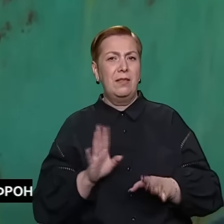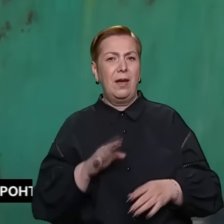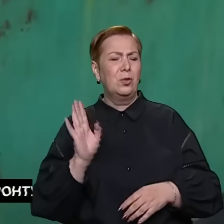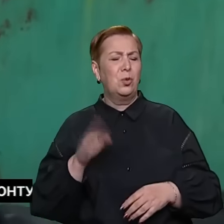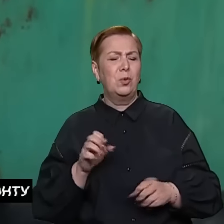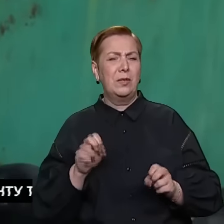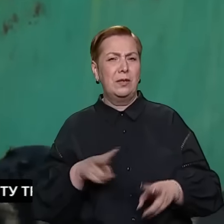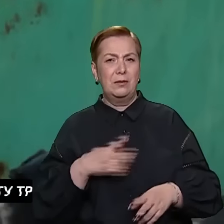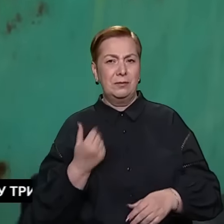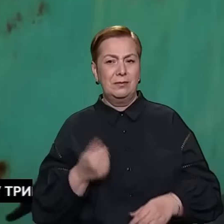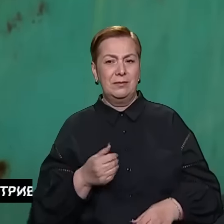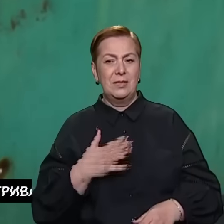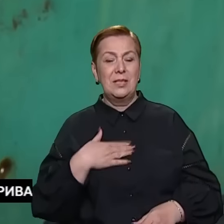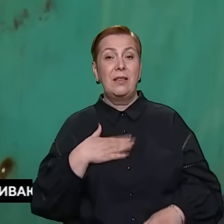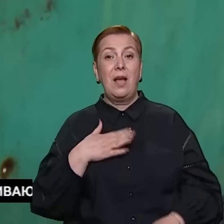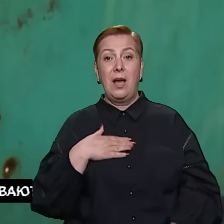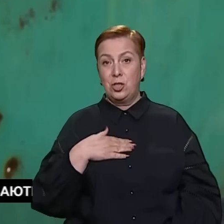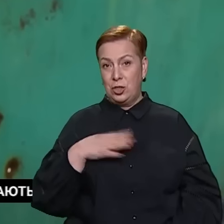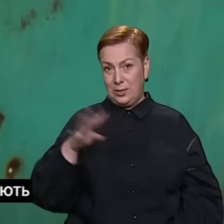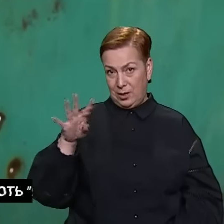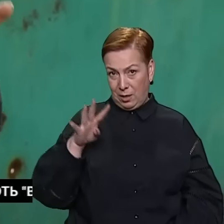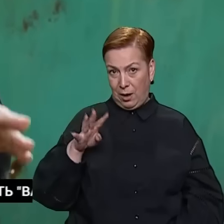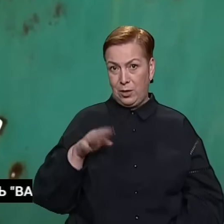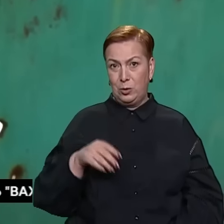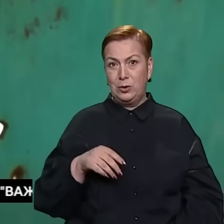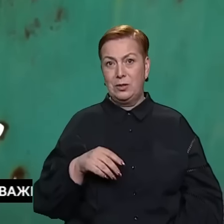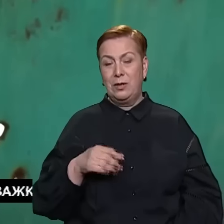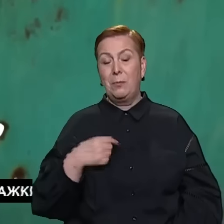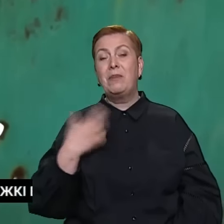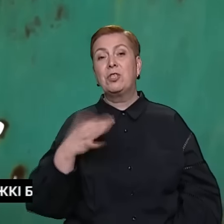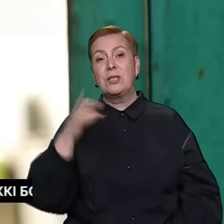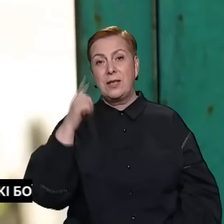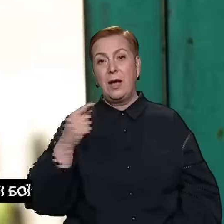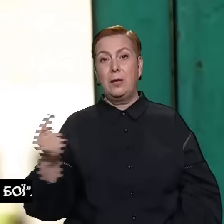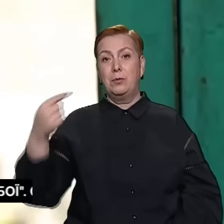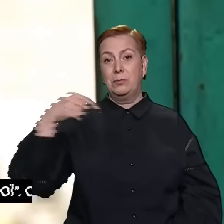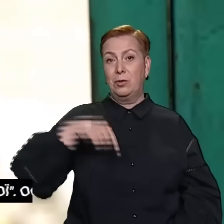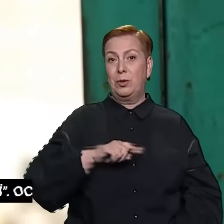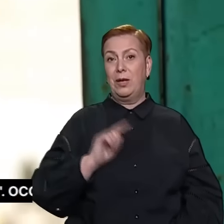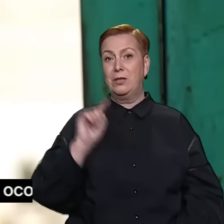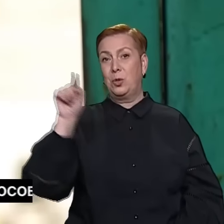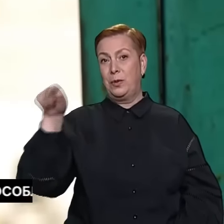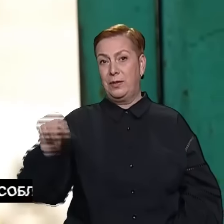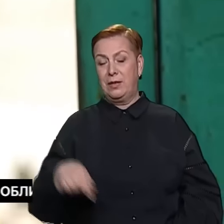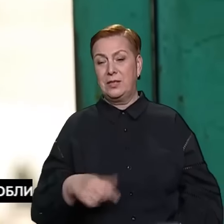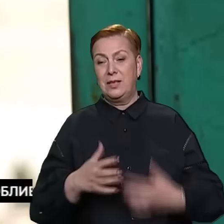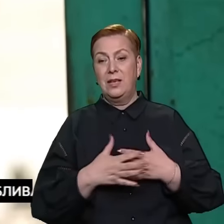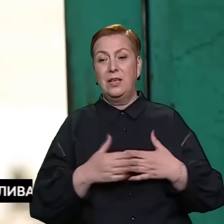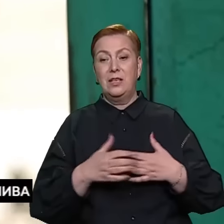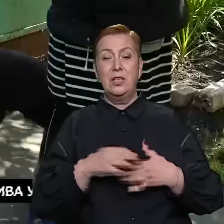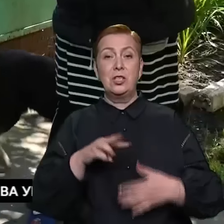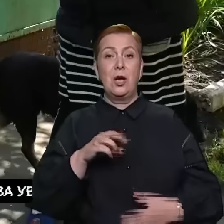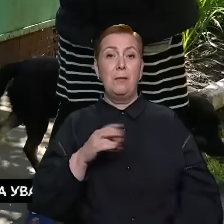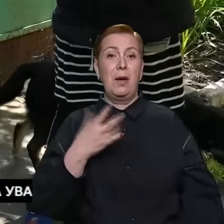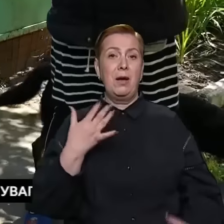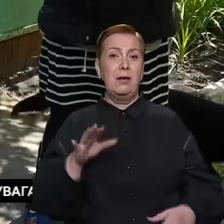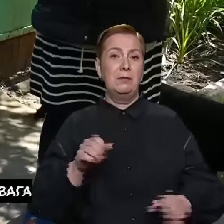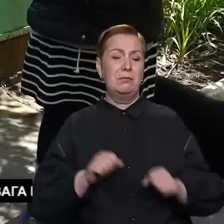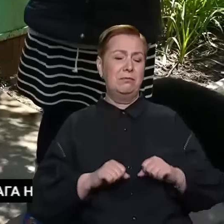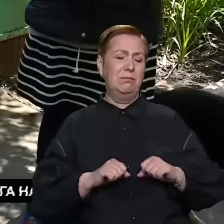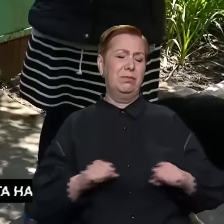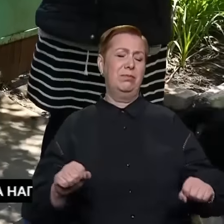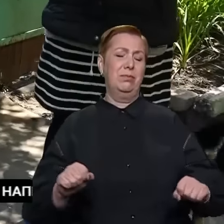Це одна стріляє. Ми вже знаємо, одна з до нас. Кішка Маша вже вибухів не боїться, каже